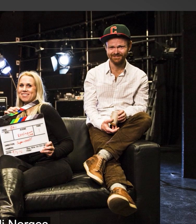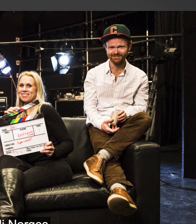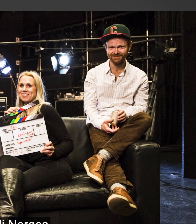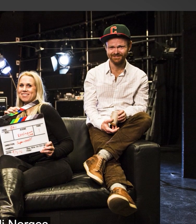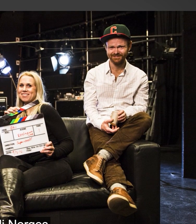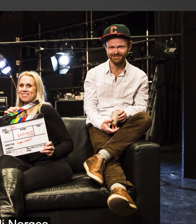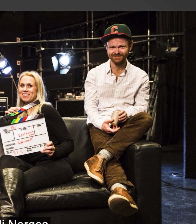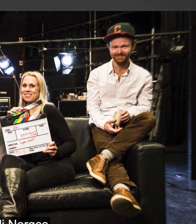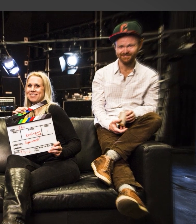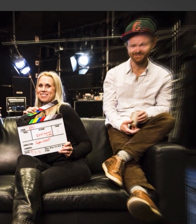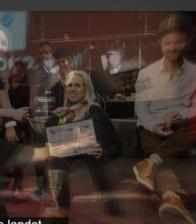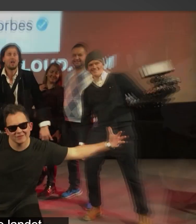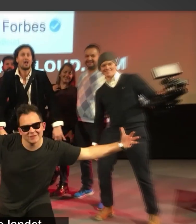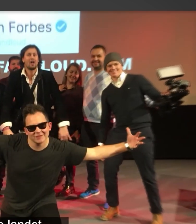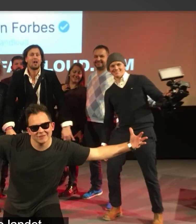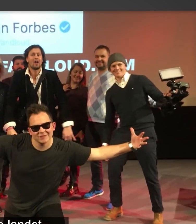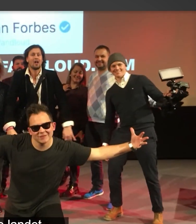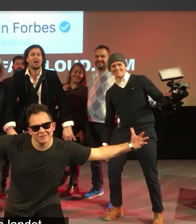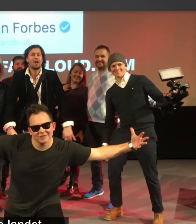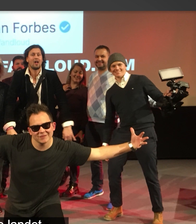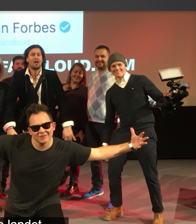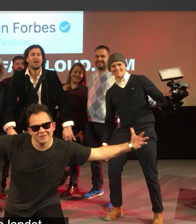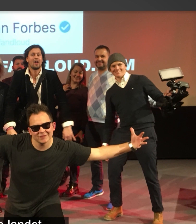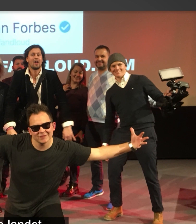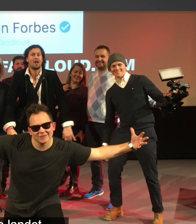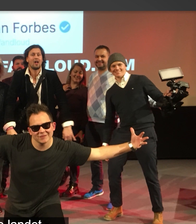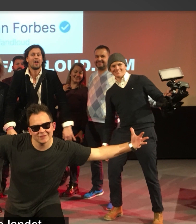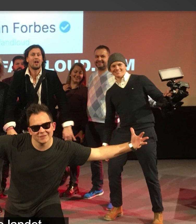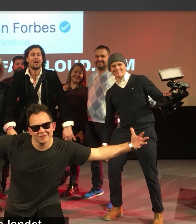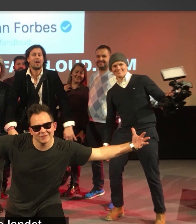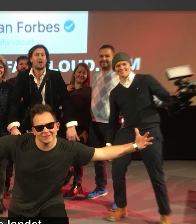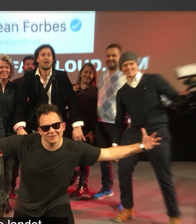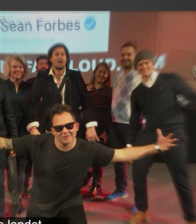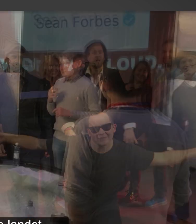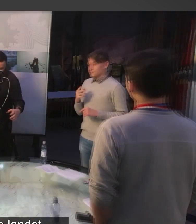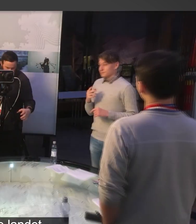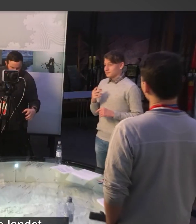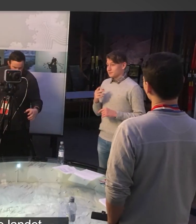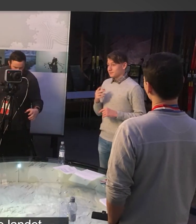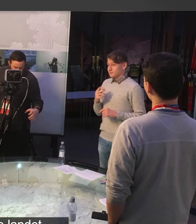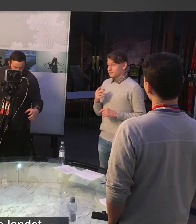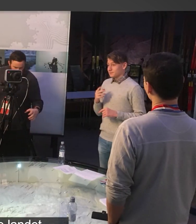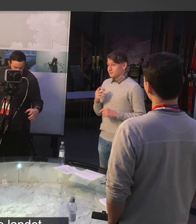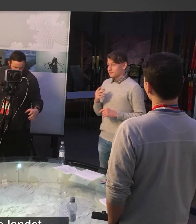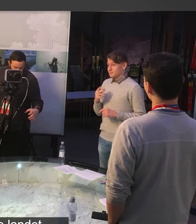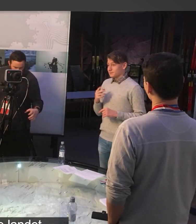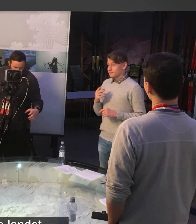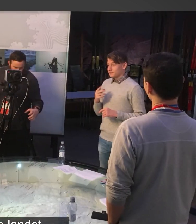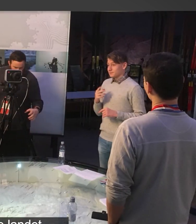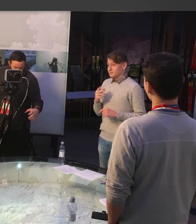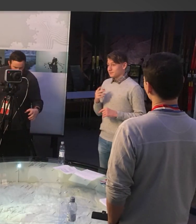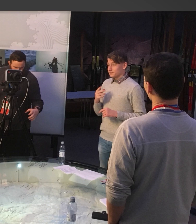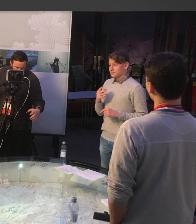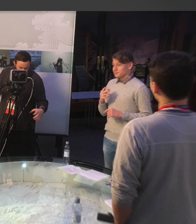tegnspråklige mediebedrift. Vi leverer til kunder over hele landet, også til andre mediebedrifter og TV